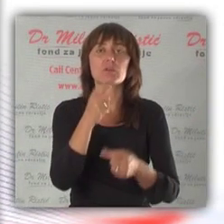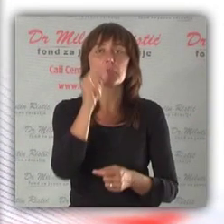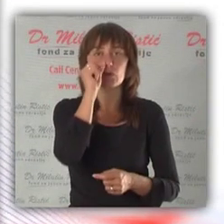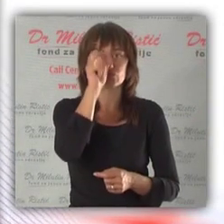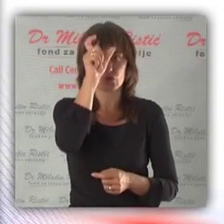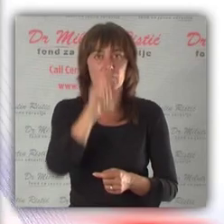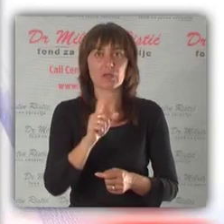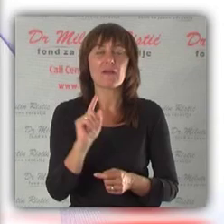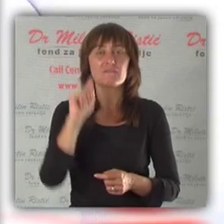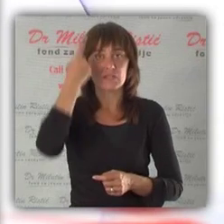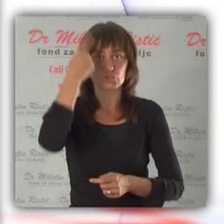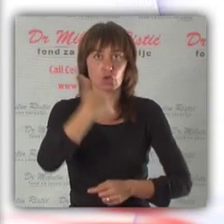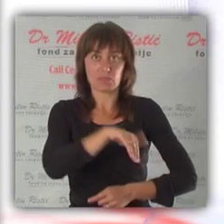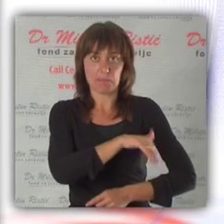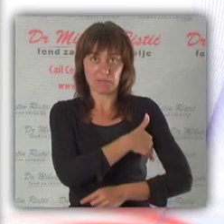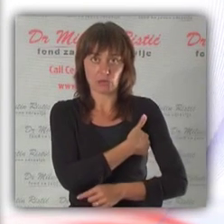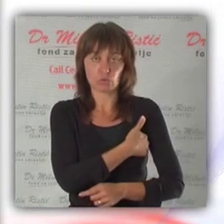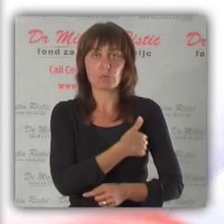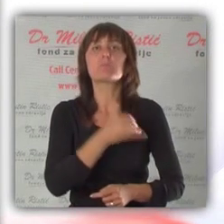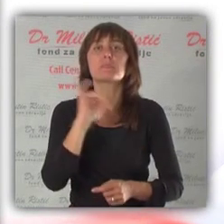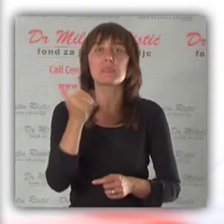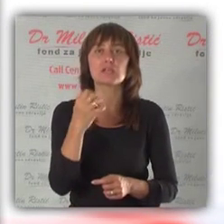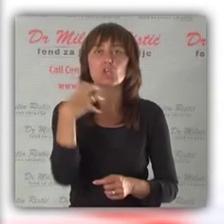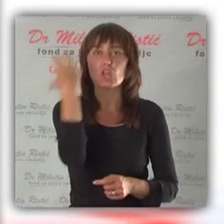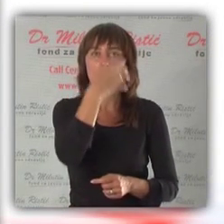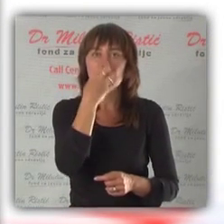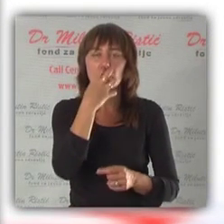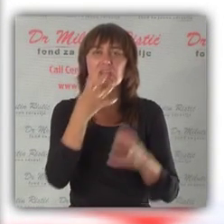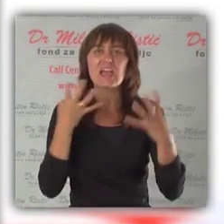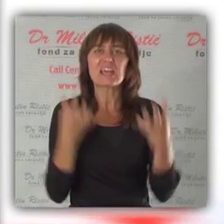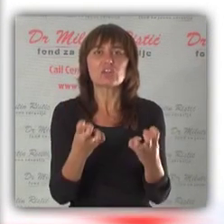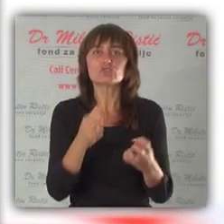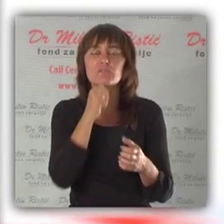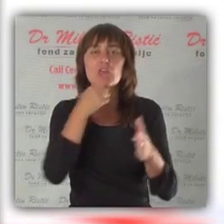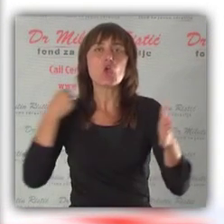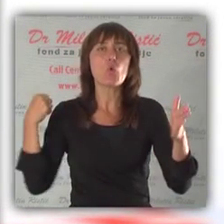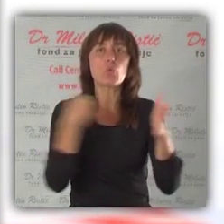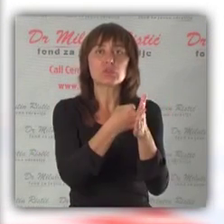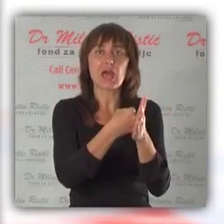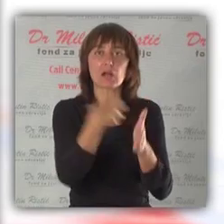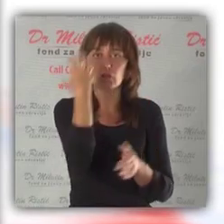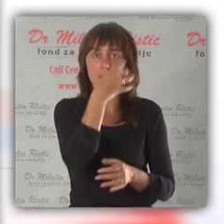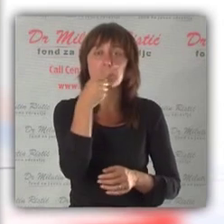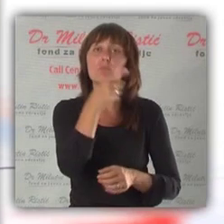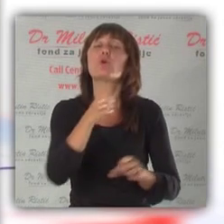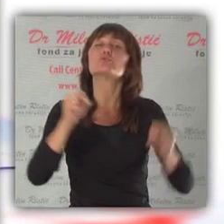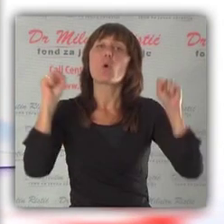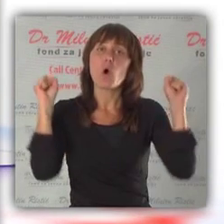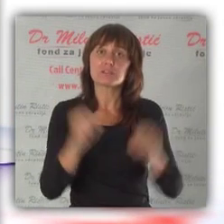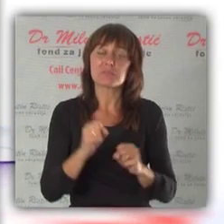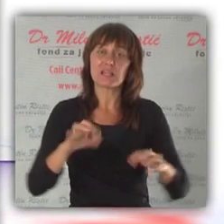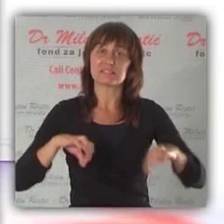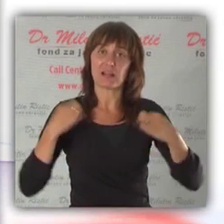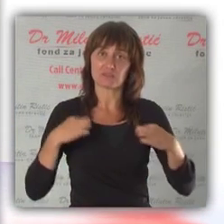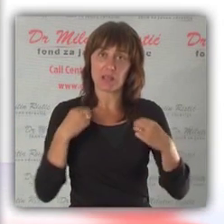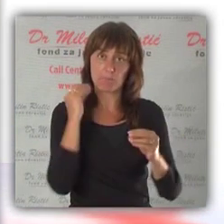nastaju u uslovima boravka čoveka u sredini koja je sa visokom temperaturom jesu toplotni grčevi i toplotni udar. To